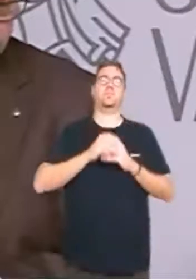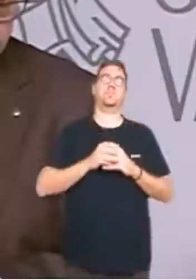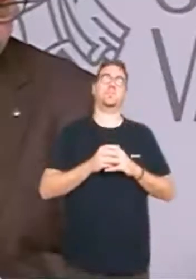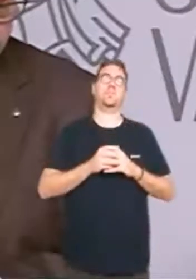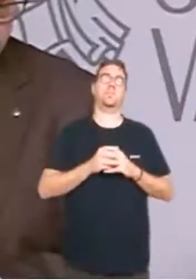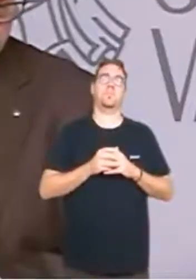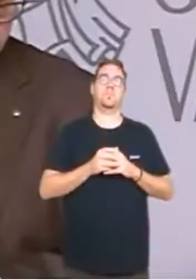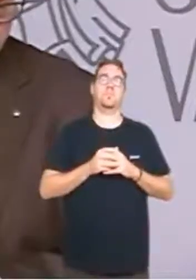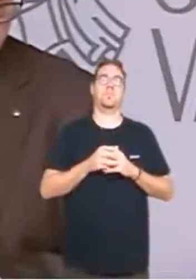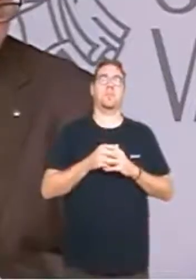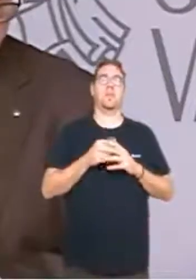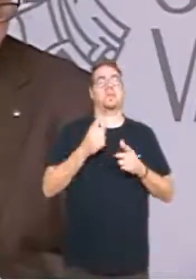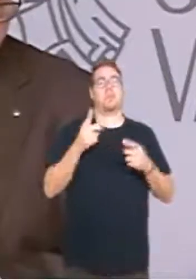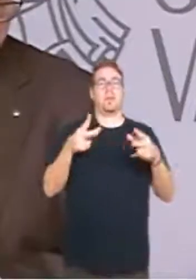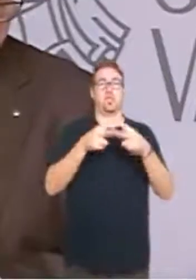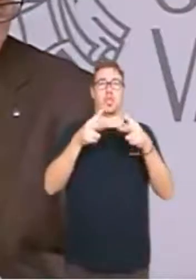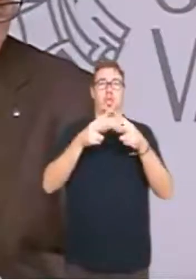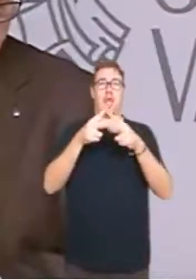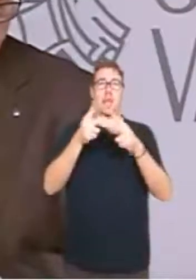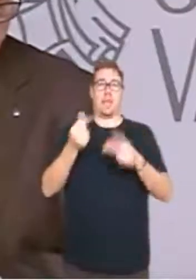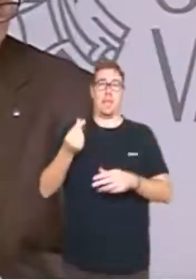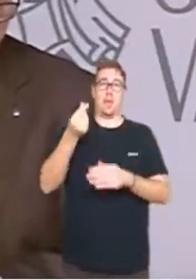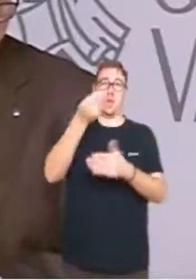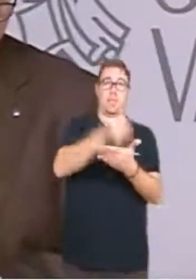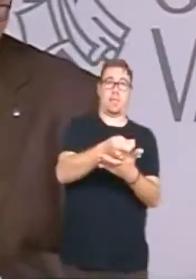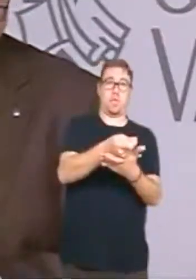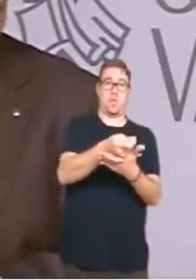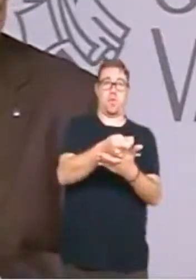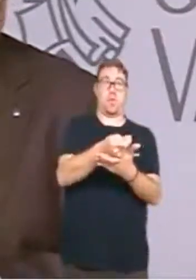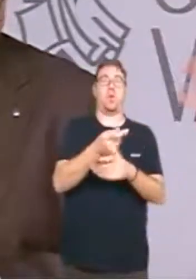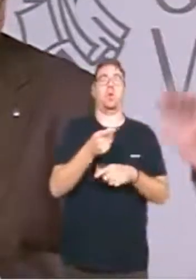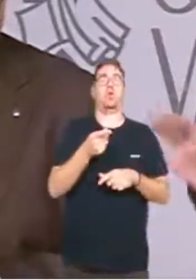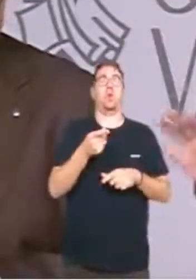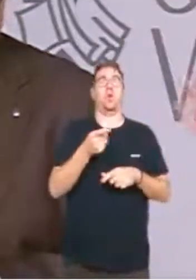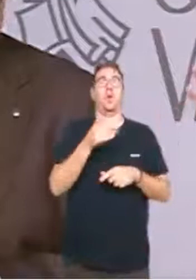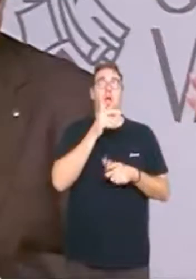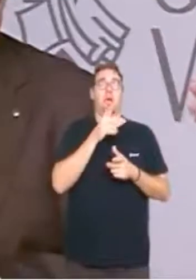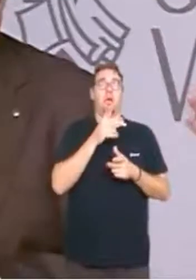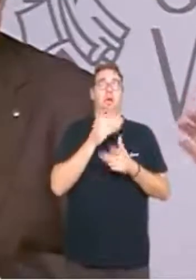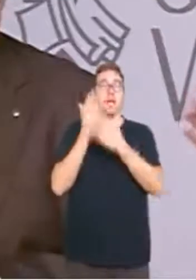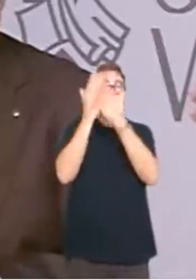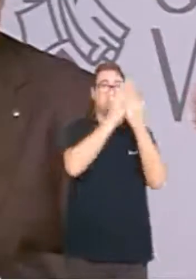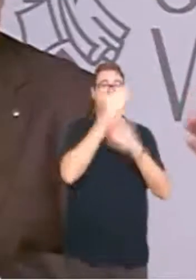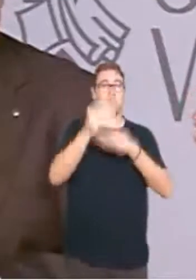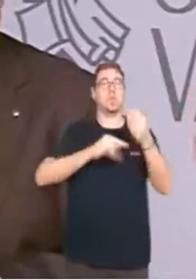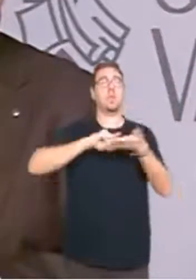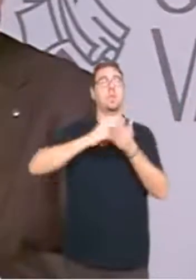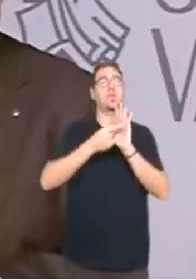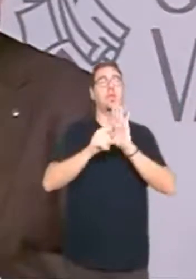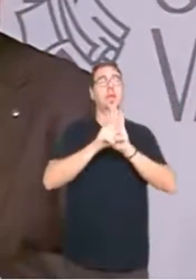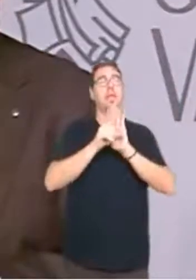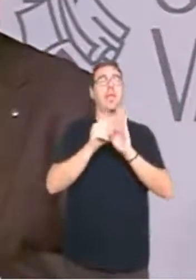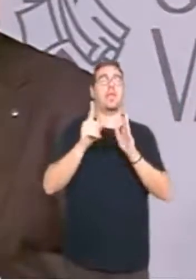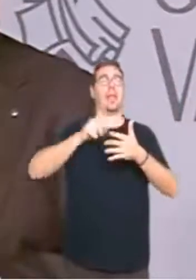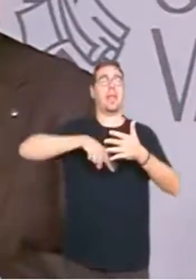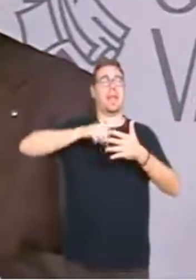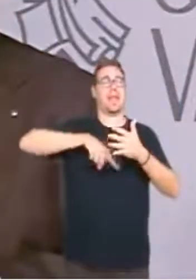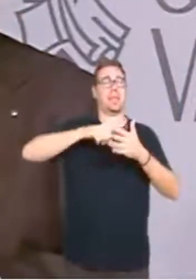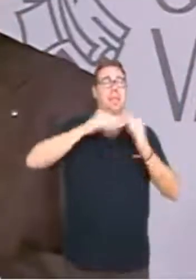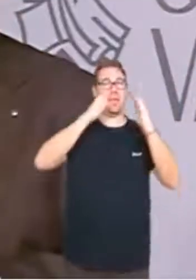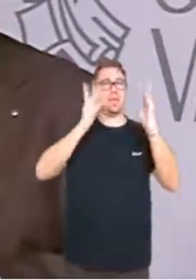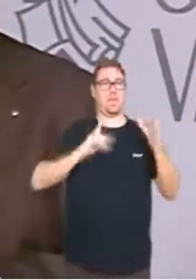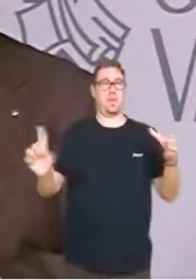que la inversió social, en aquest cas, estudi fet sobre el projecte de llei de renda valenciana d'inclusió,